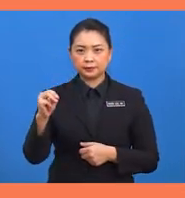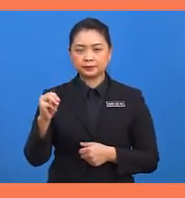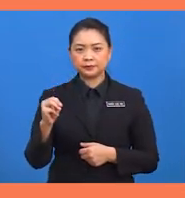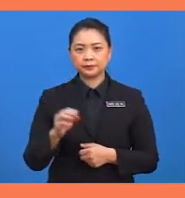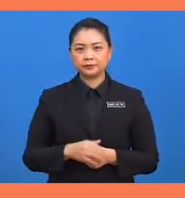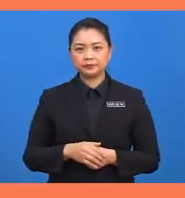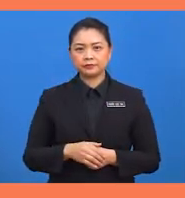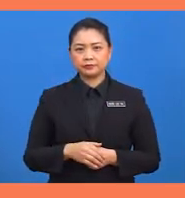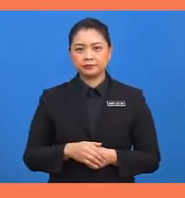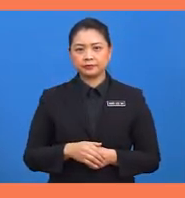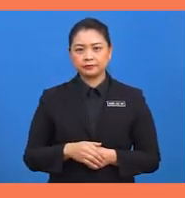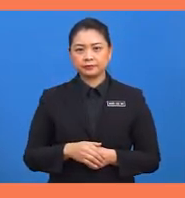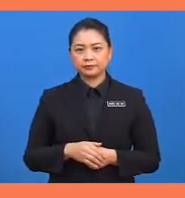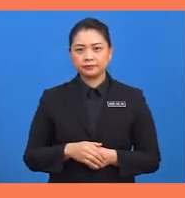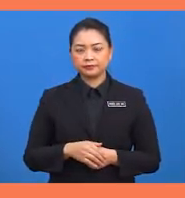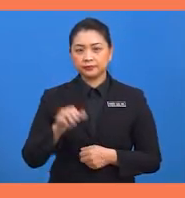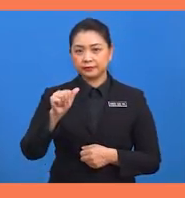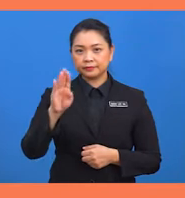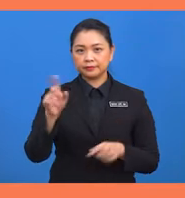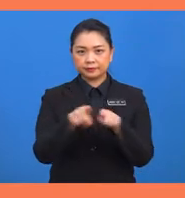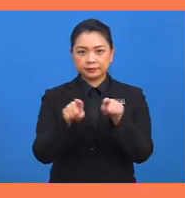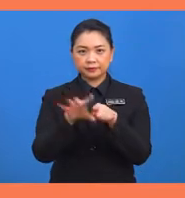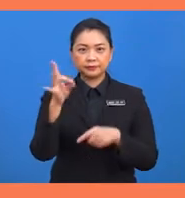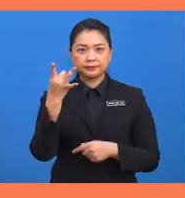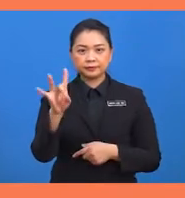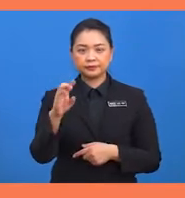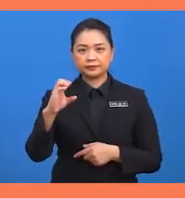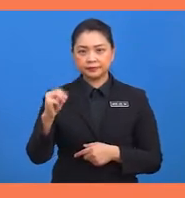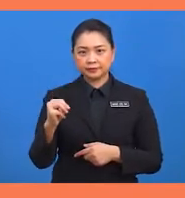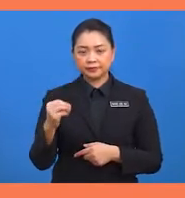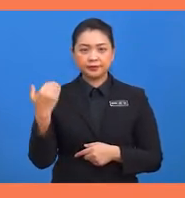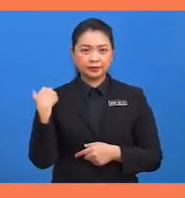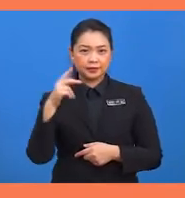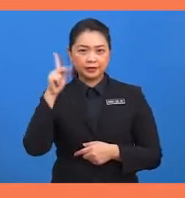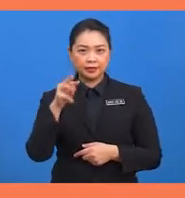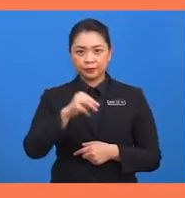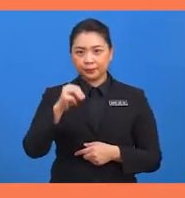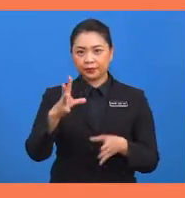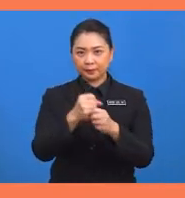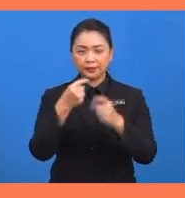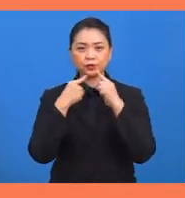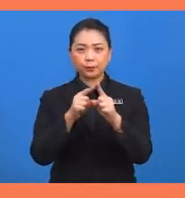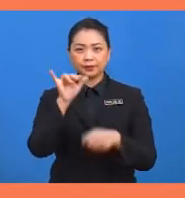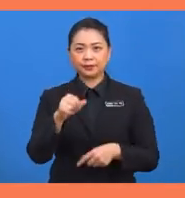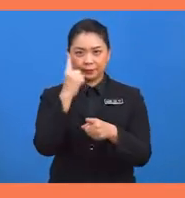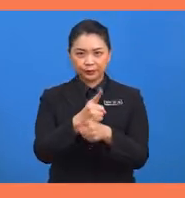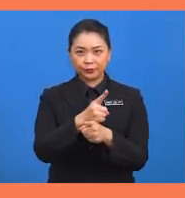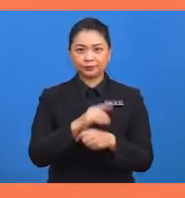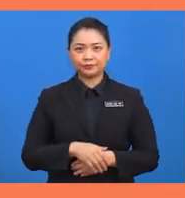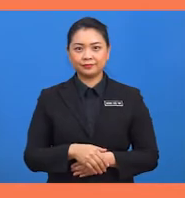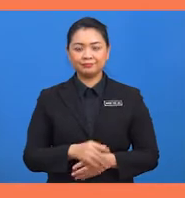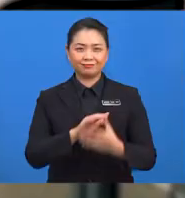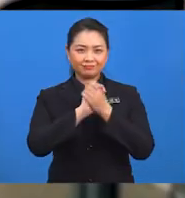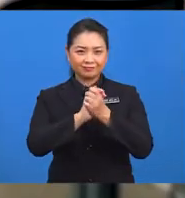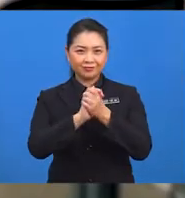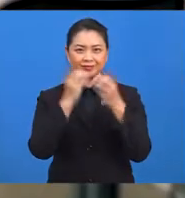panjang AB sama dengan 18 sentimeter. Adakah murid-murid mendapat jawapan yang betul?